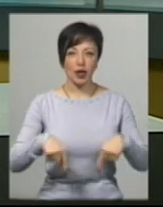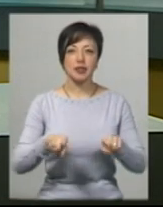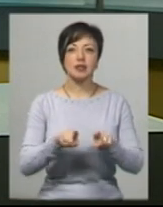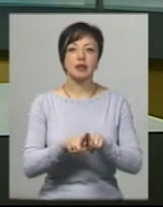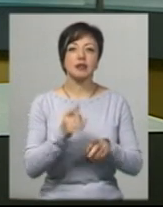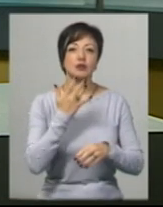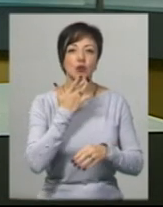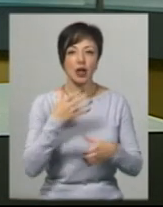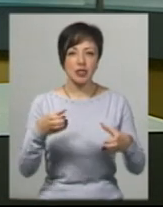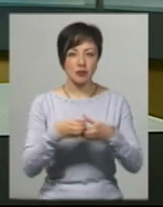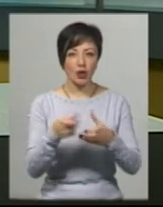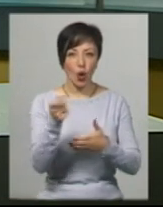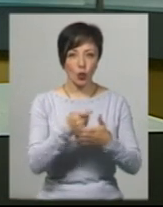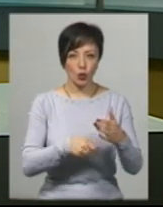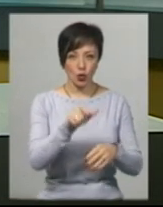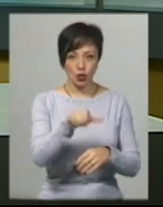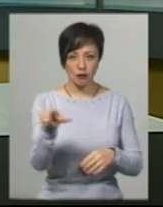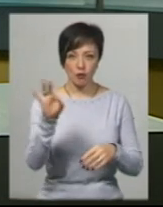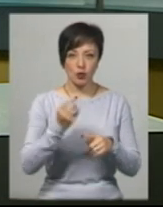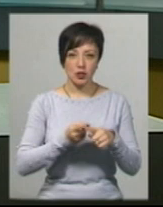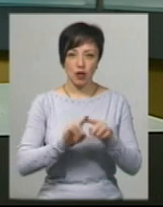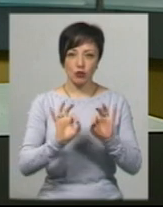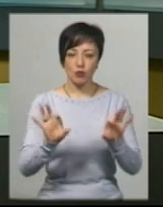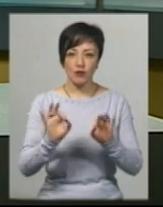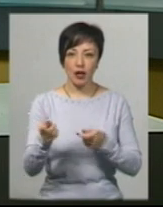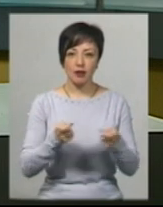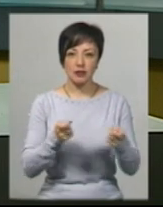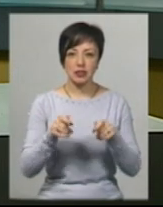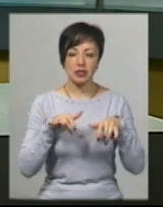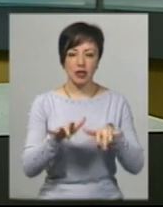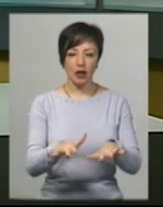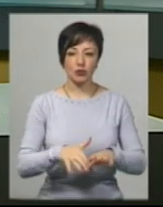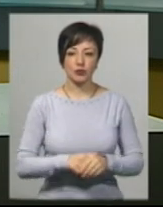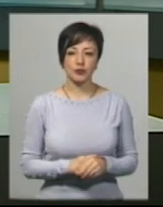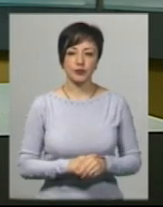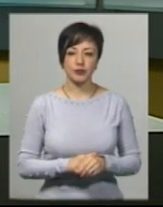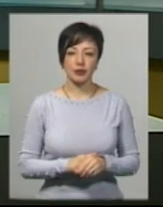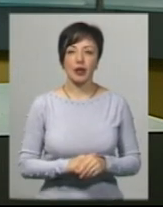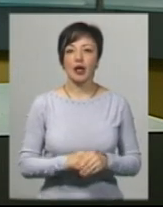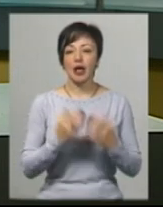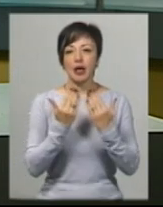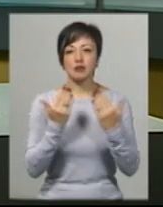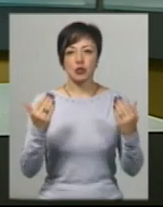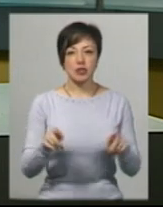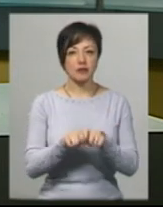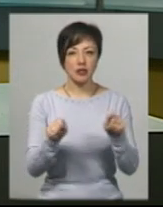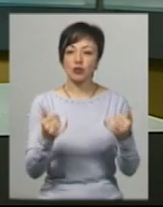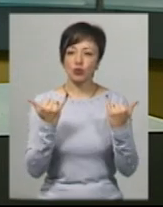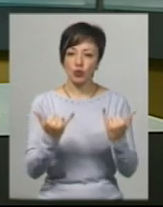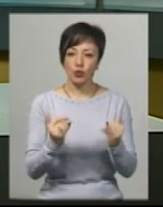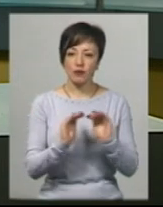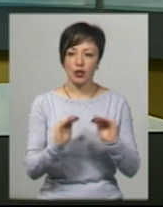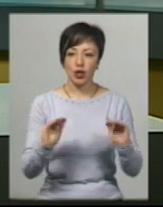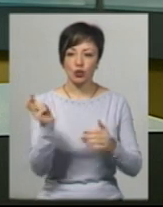Національної спілки художників. Про це розповідає кураторка заходу Людмила Рушко-Павленко. Експозиція відкрилась сьогодні у